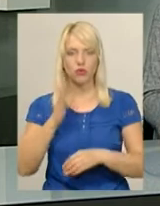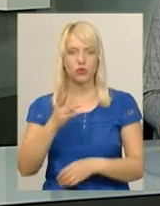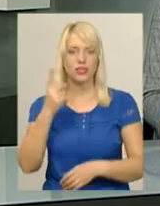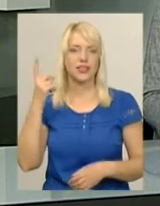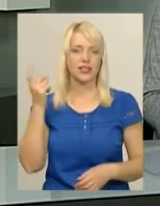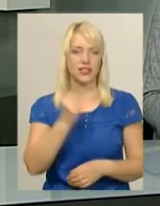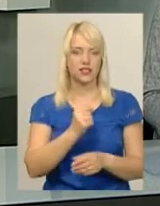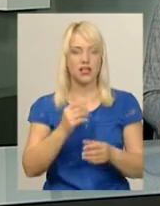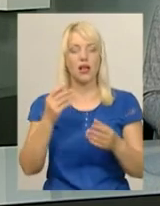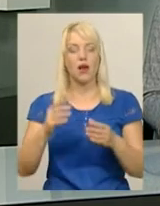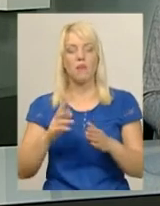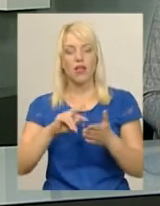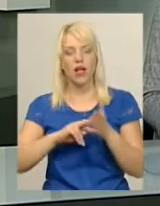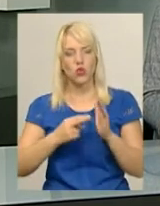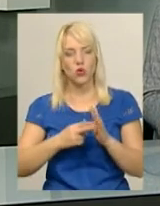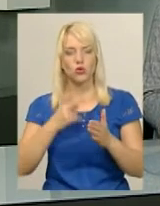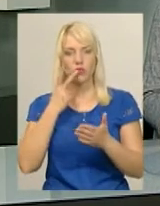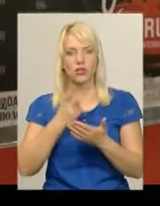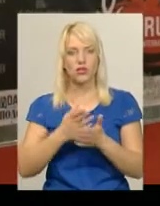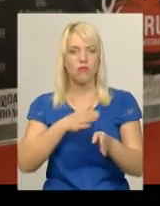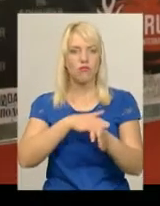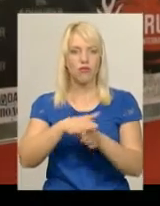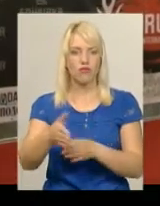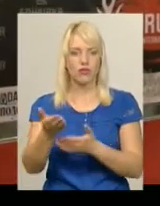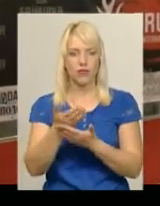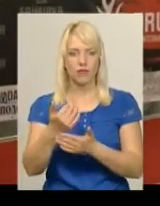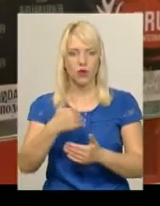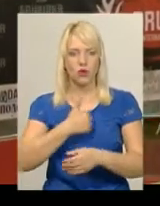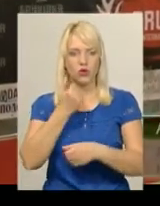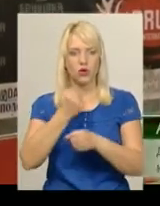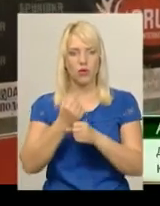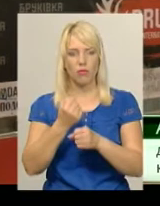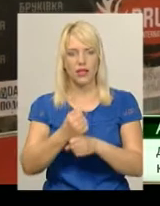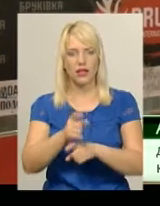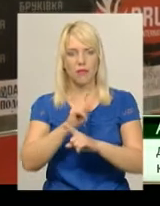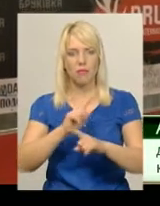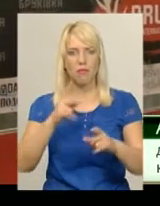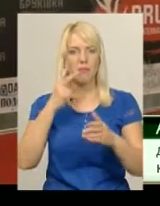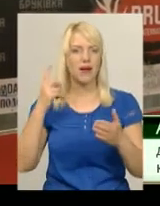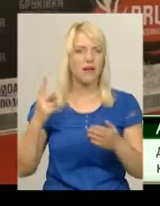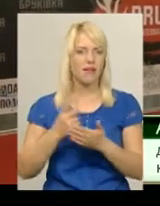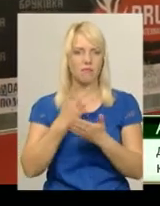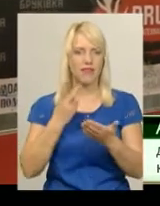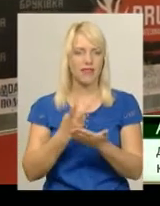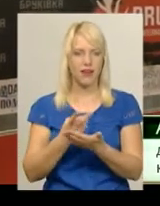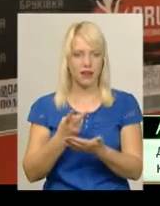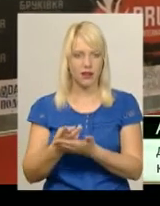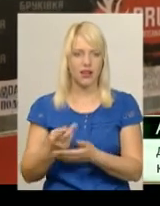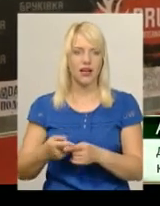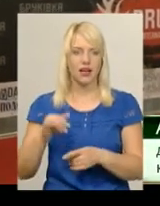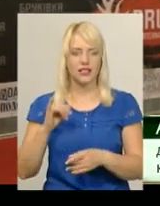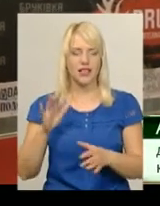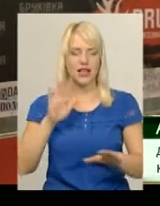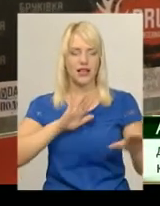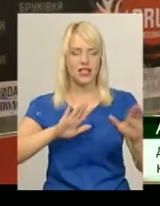фестивалі презентувати і повний метр. Ми хочемо зробити ексклюзивні прем'єри з режисерами сучасно-українського